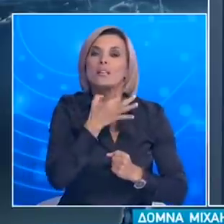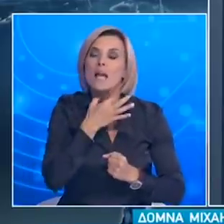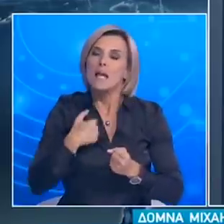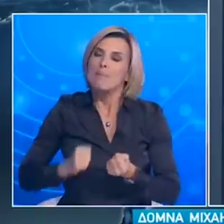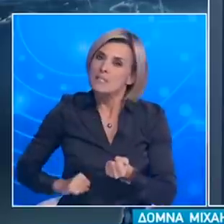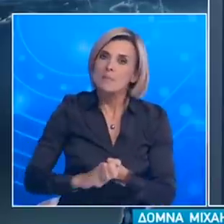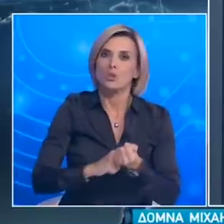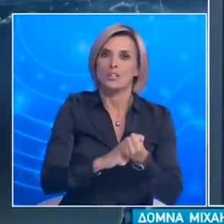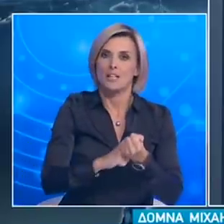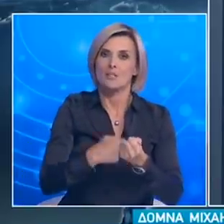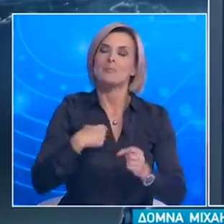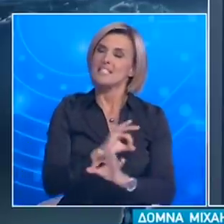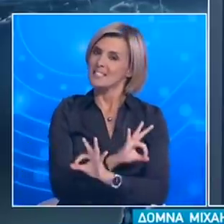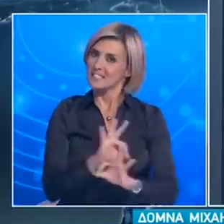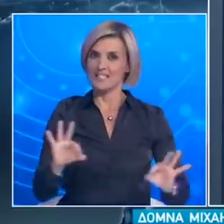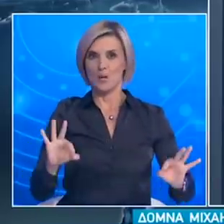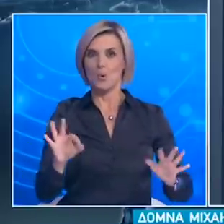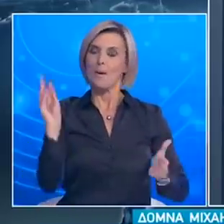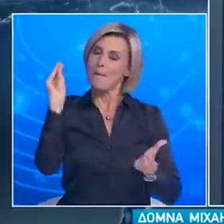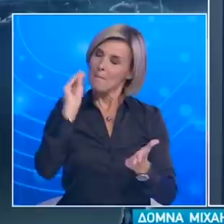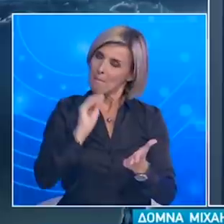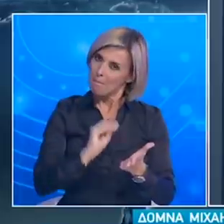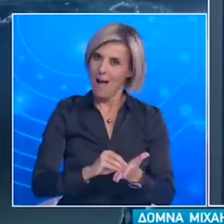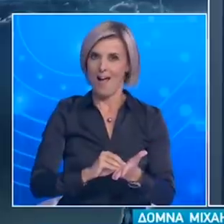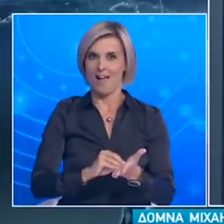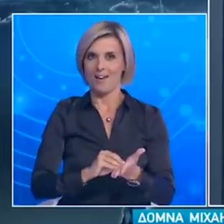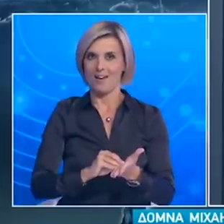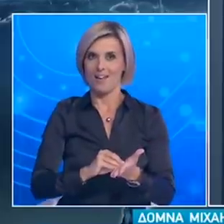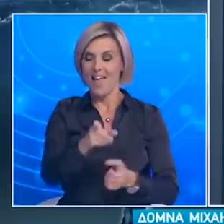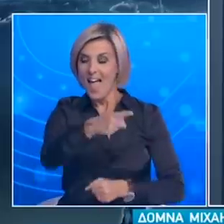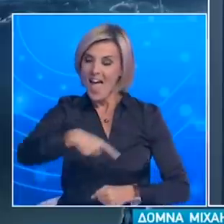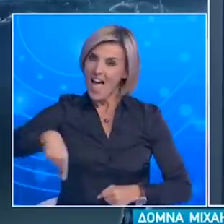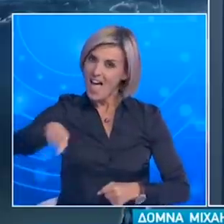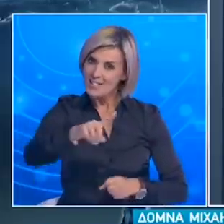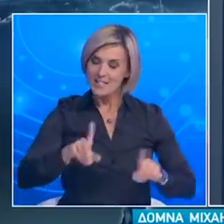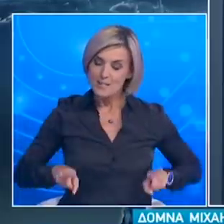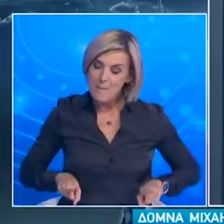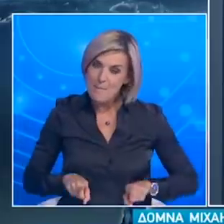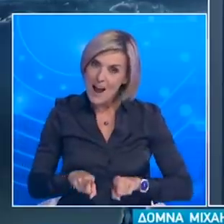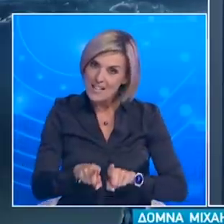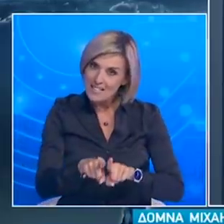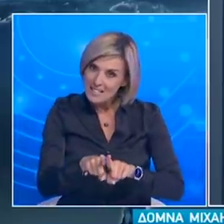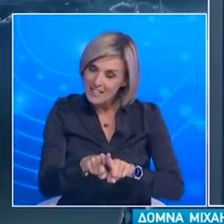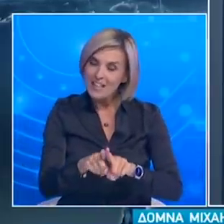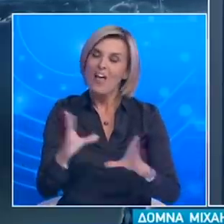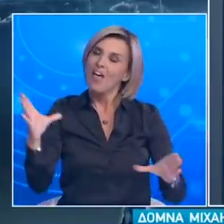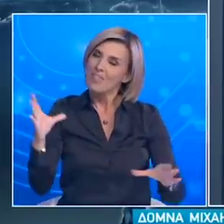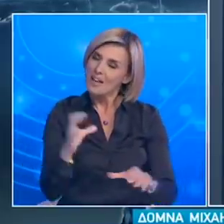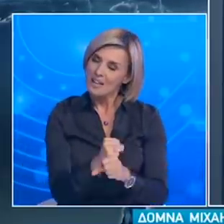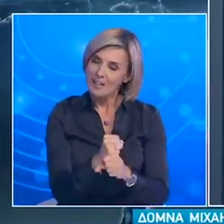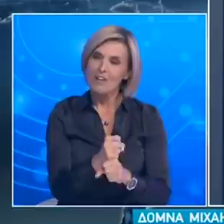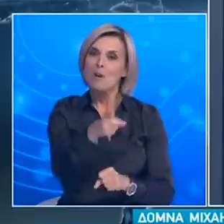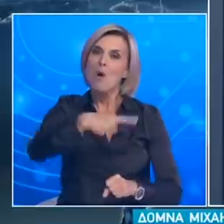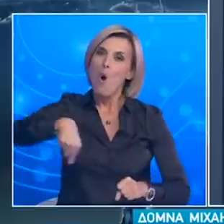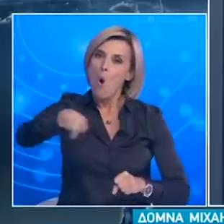στηρίξουμε Και είμαστε σίγουροι ότι για ακόμα μια φορά θα βρεθείτε στο πλευρό όσων φροντίζετε και θα δώσετε